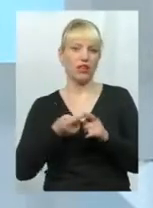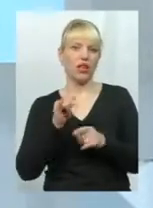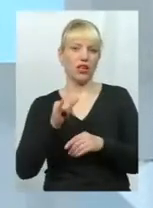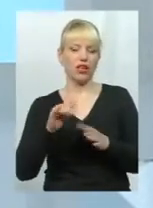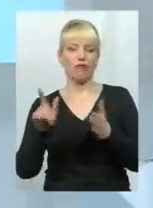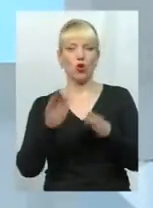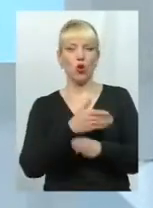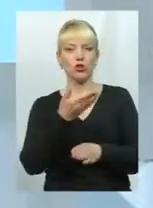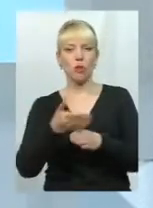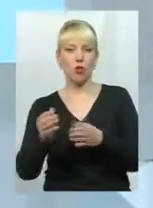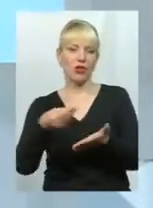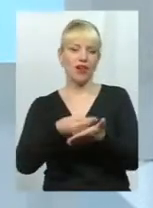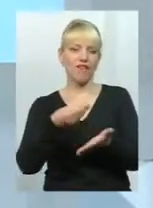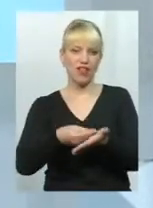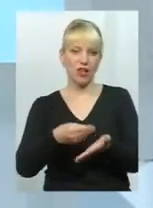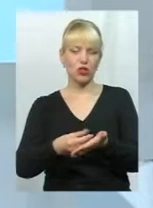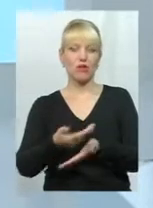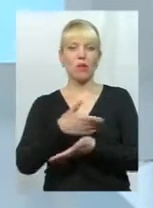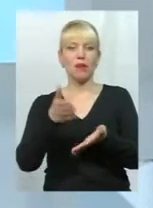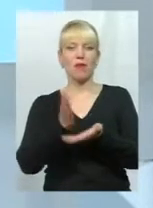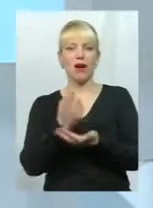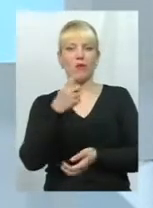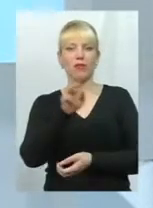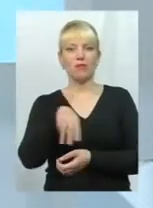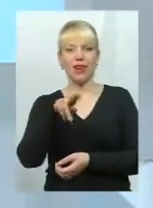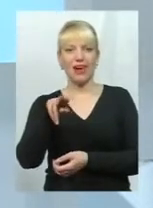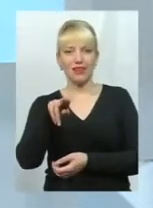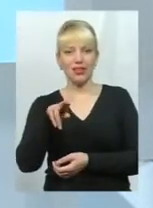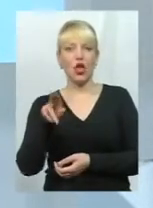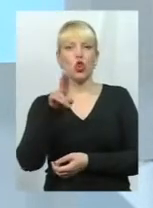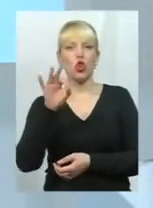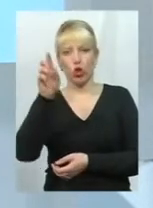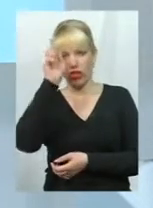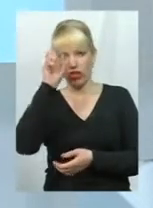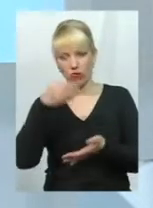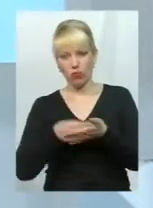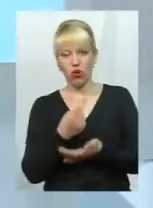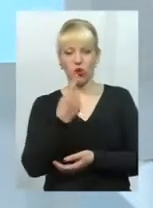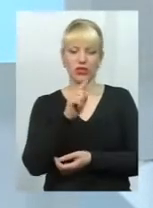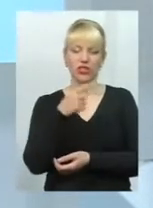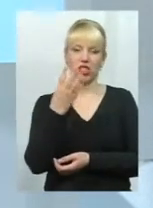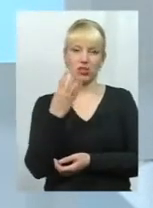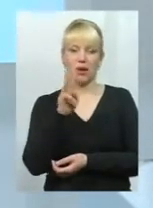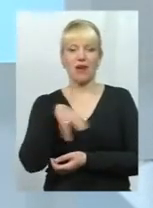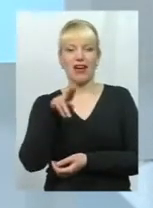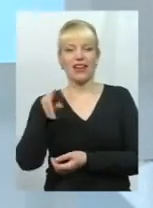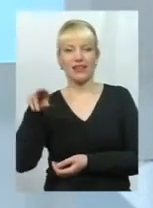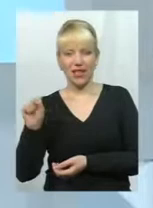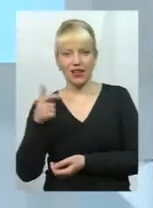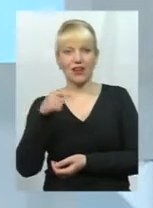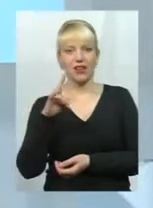фінансовому ми маємо 1 мільярд до державного бюджету і 1,4 мільярда гривень до